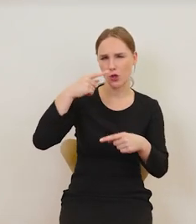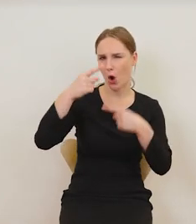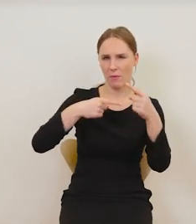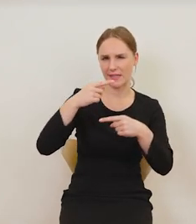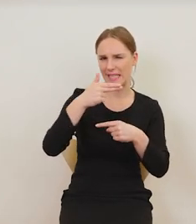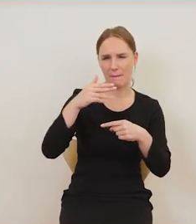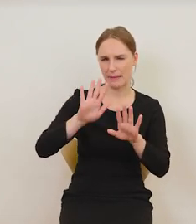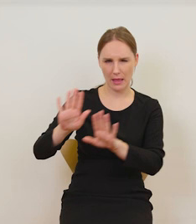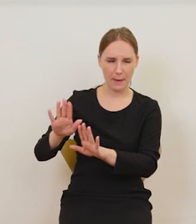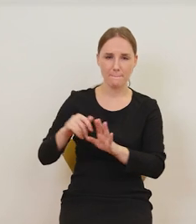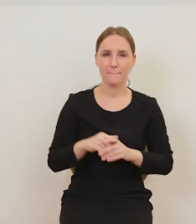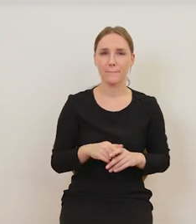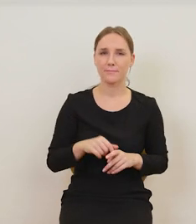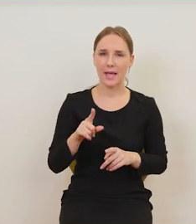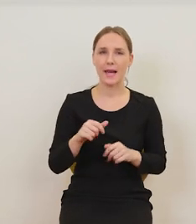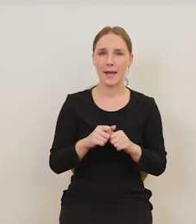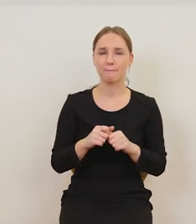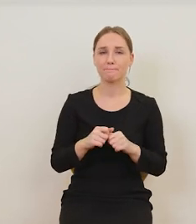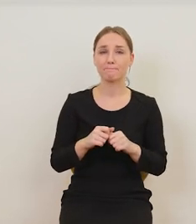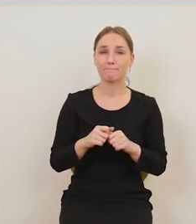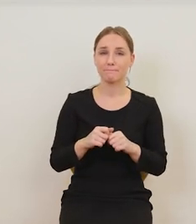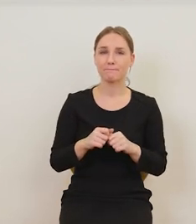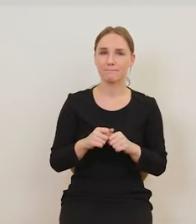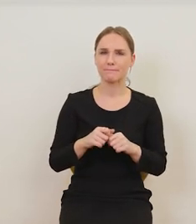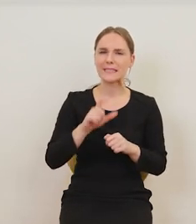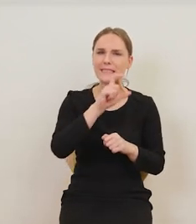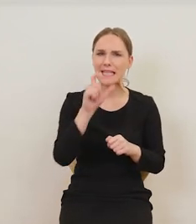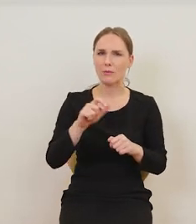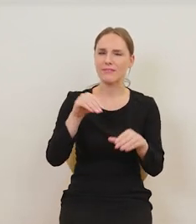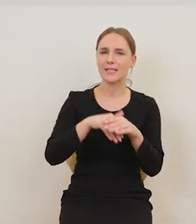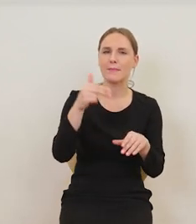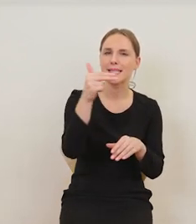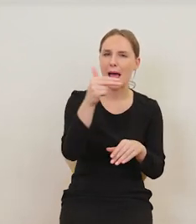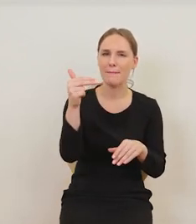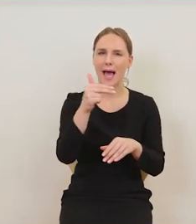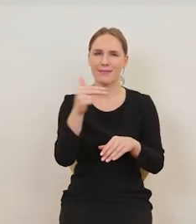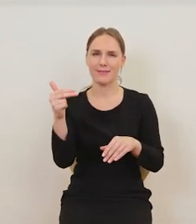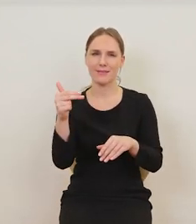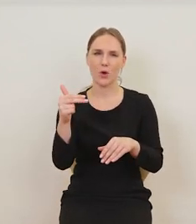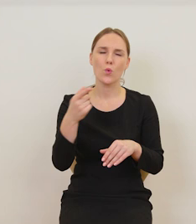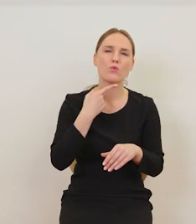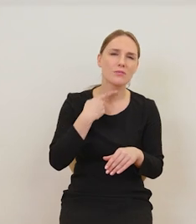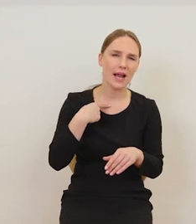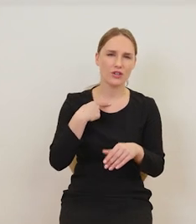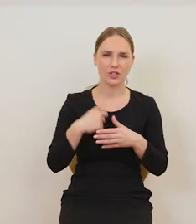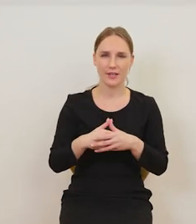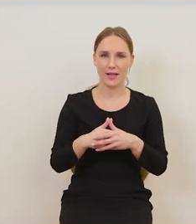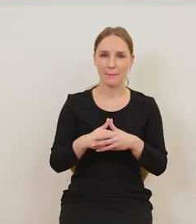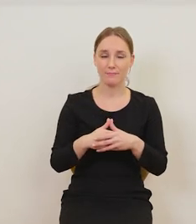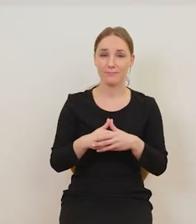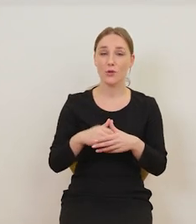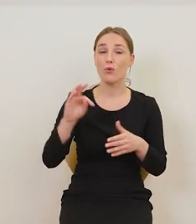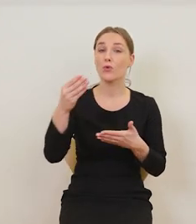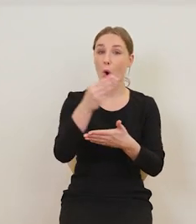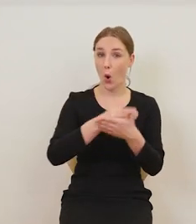bo to nie jest temat. Ale coś jest na rzecz, że on cały czas porusza tę tematykę uzależnień. I tutaj jest fragment